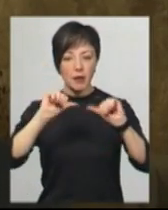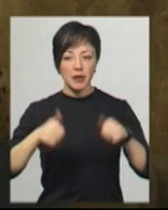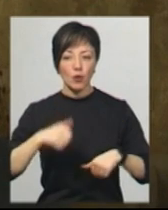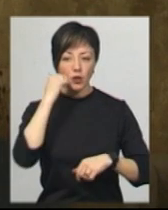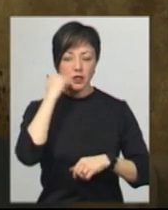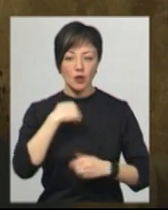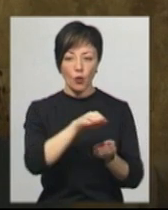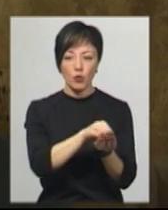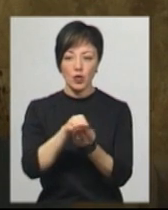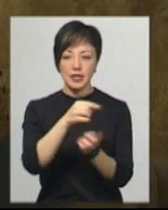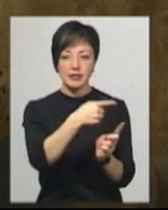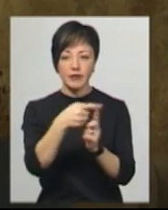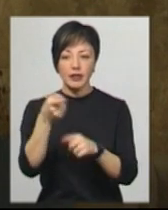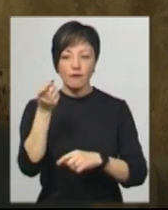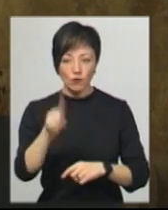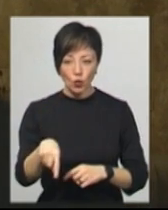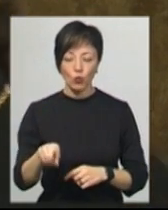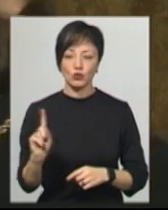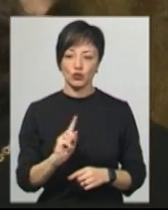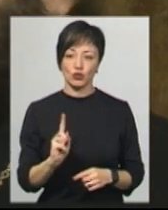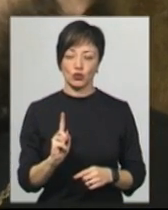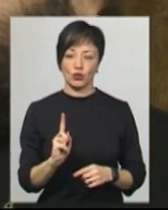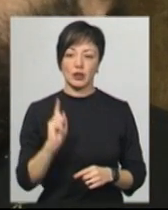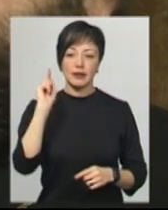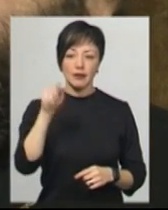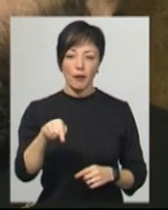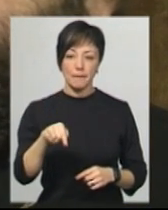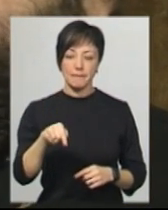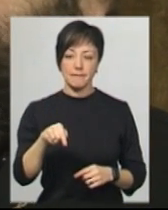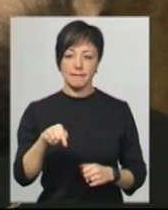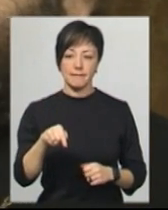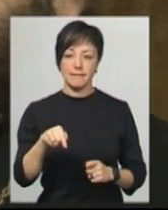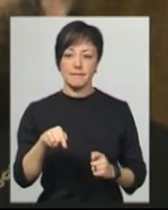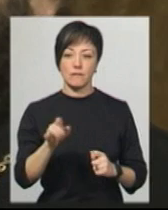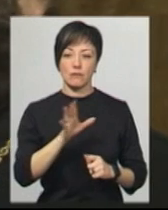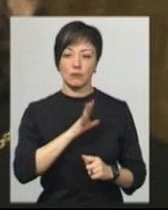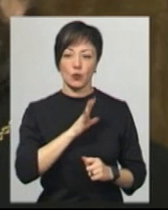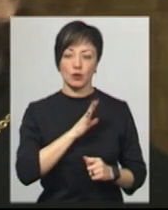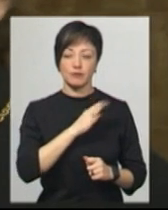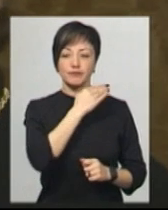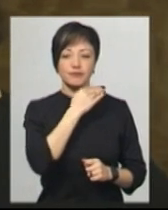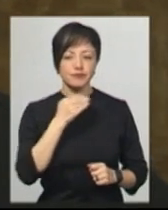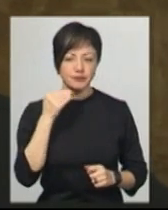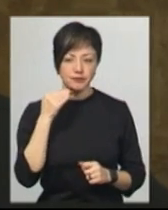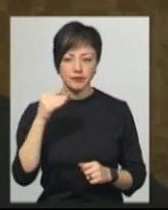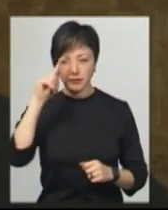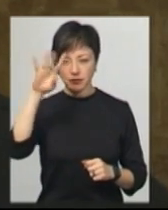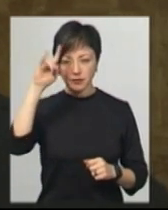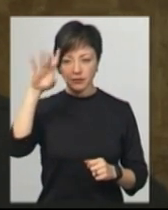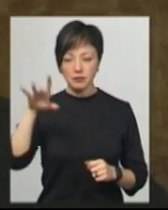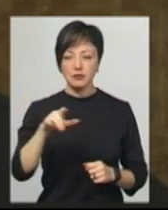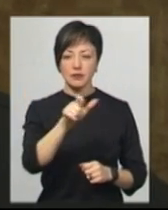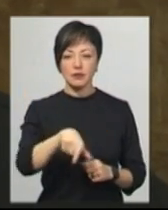старому цвинтарі полягає в тому, що, по-перше, там було досить багато видатних